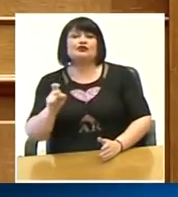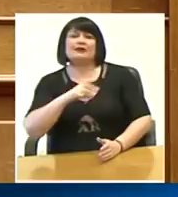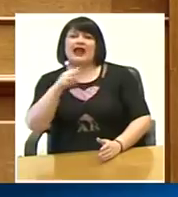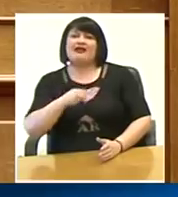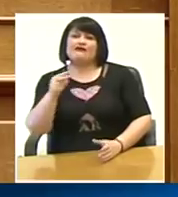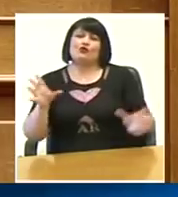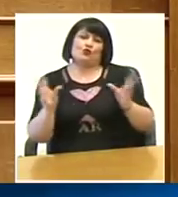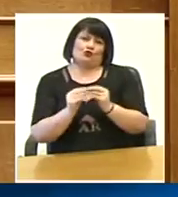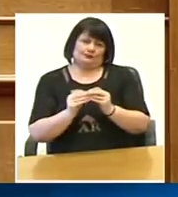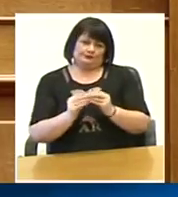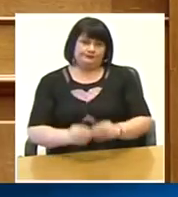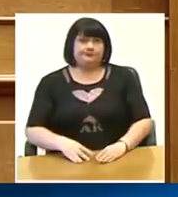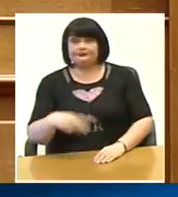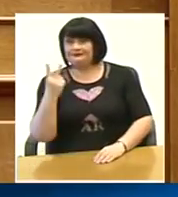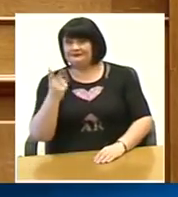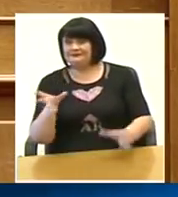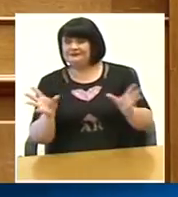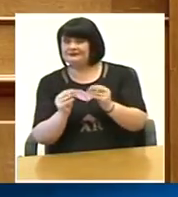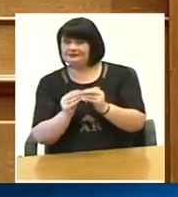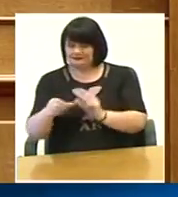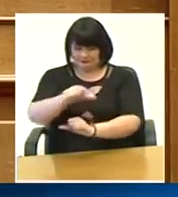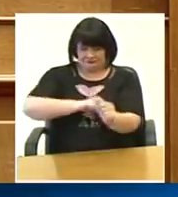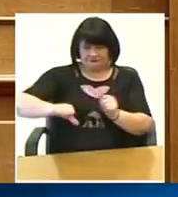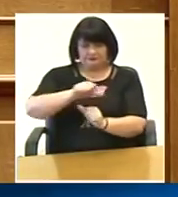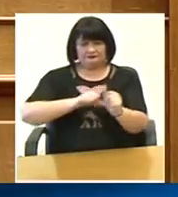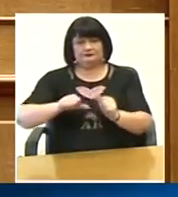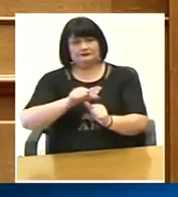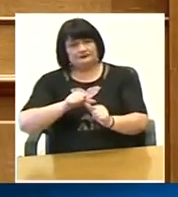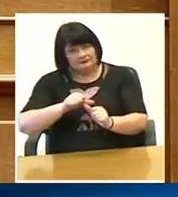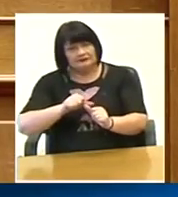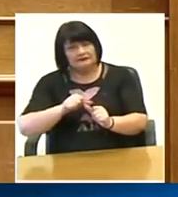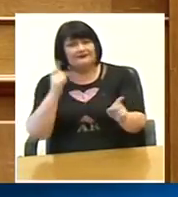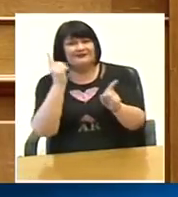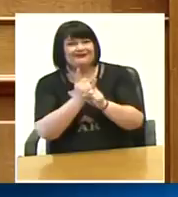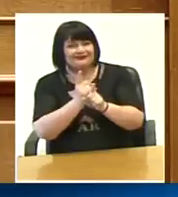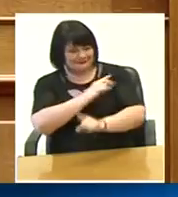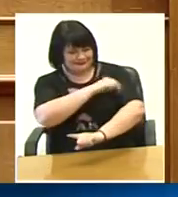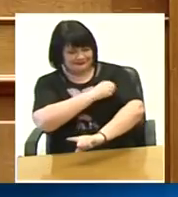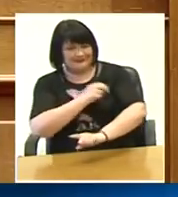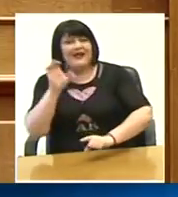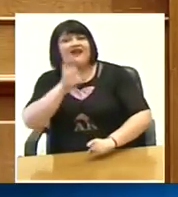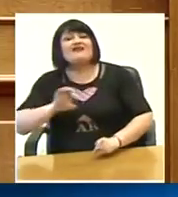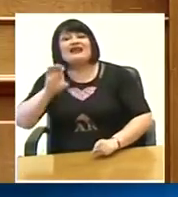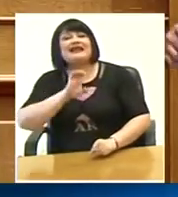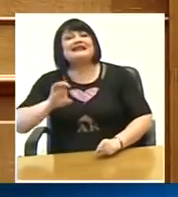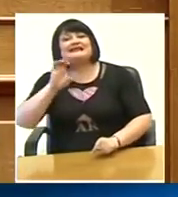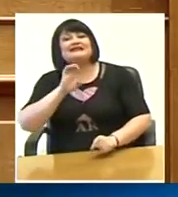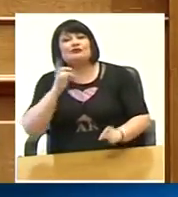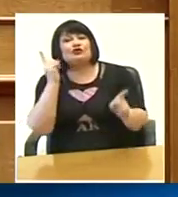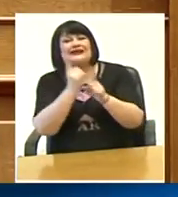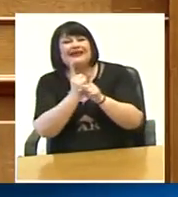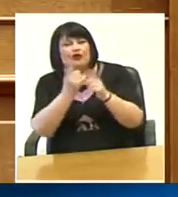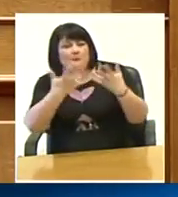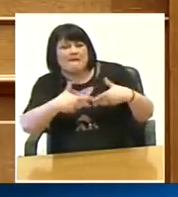που τα δύο αφορούν την αντικατάσταση του PET scan στον Ευαγγελισμό όπως λέμε που είναι όλα συμπληρωματικά